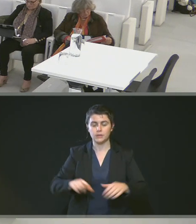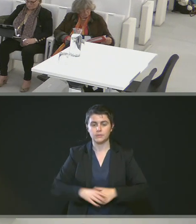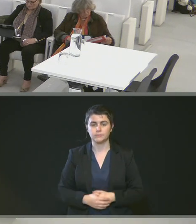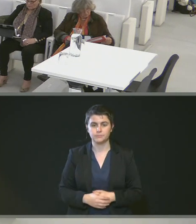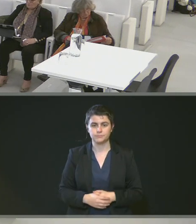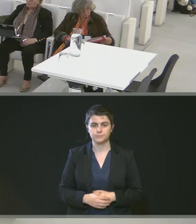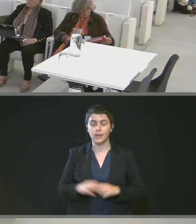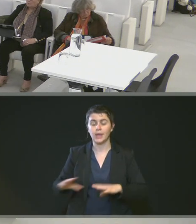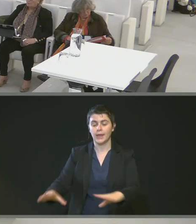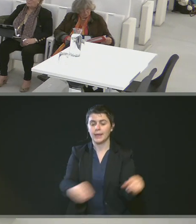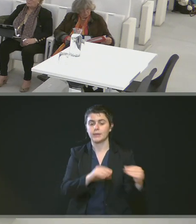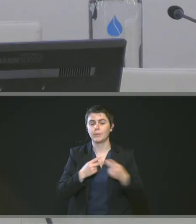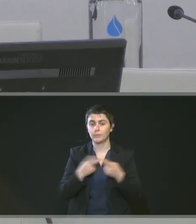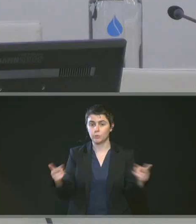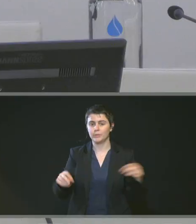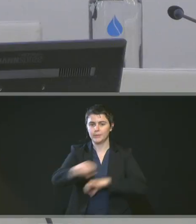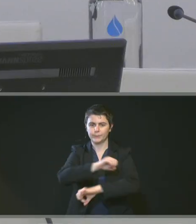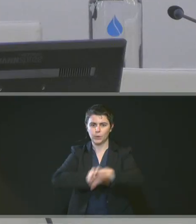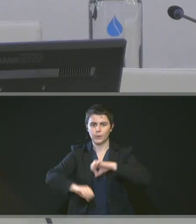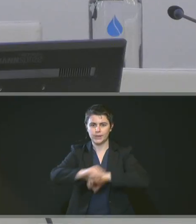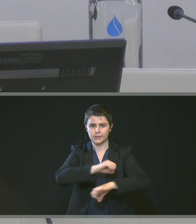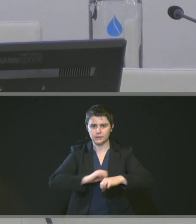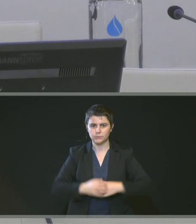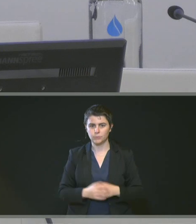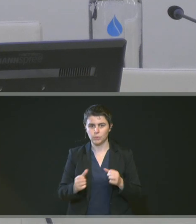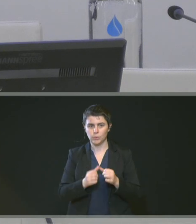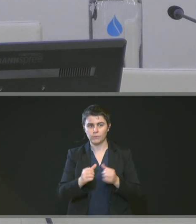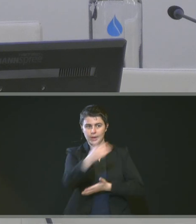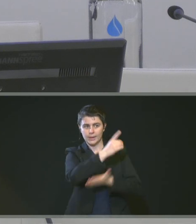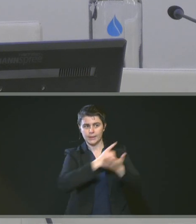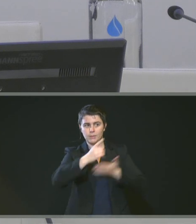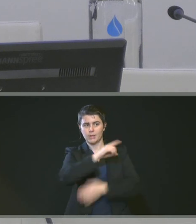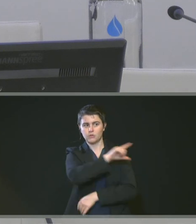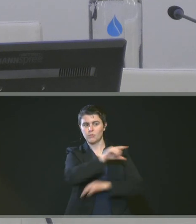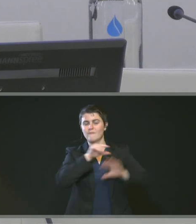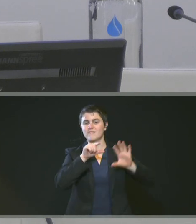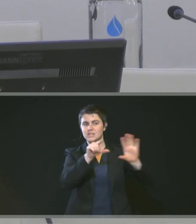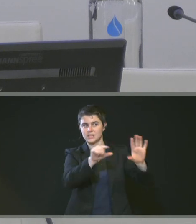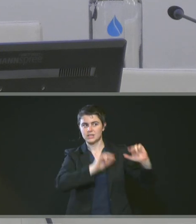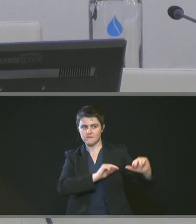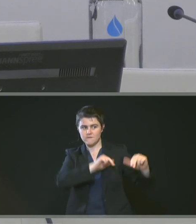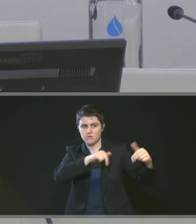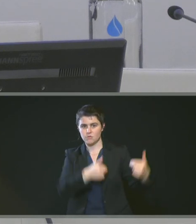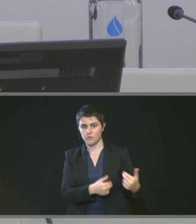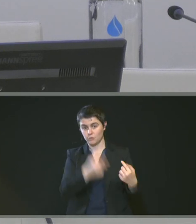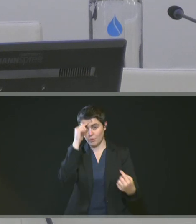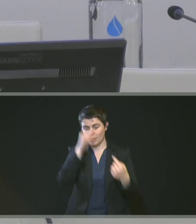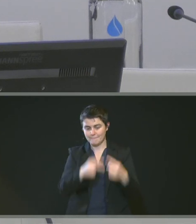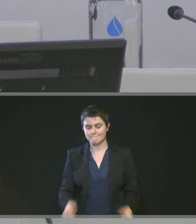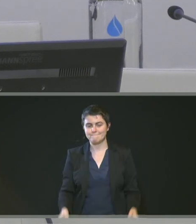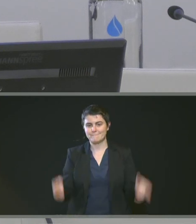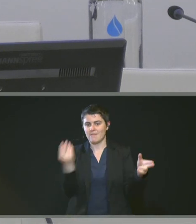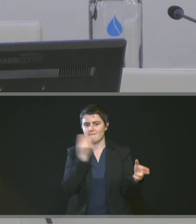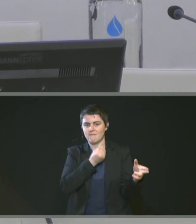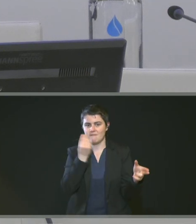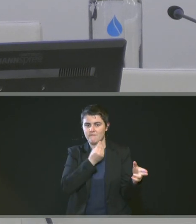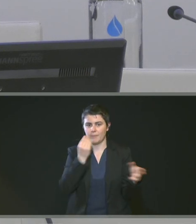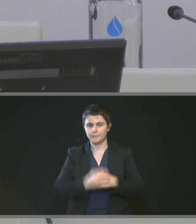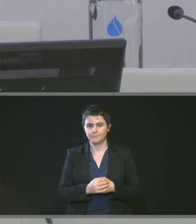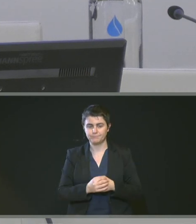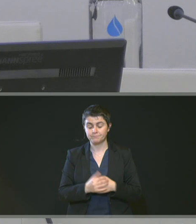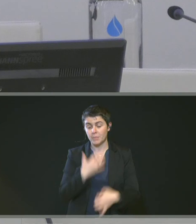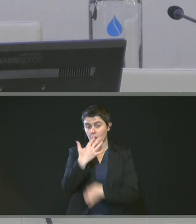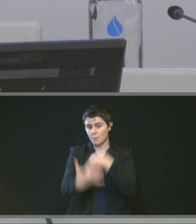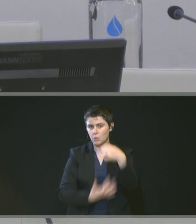'aménagement de l'espace public. C'est une convention avec le département de l'heure sur la viabilité hivernale. Donc, c'est une convention sur cinq ans